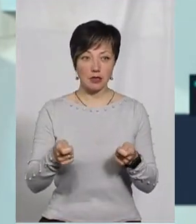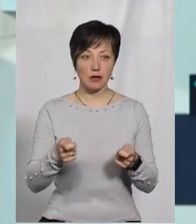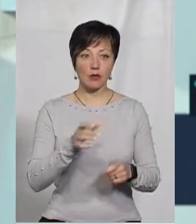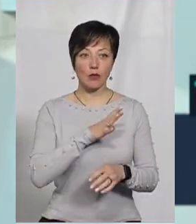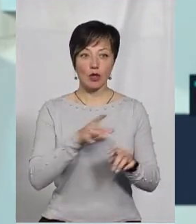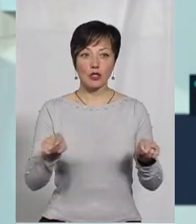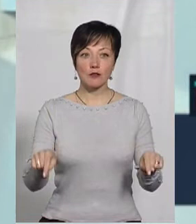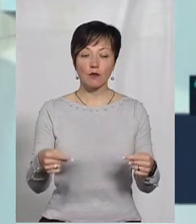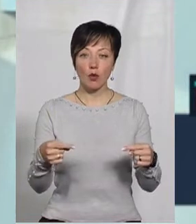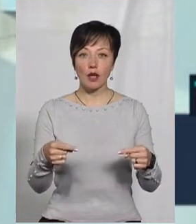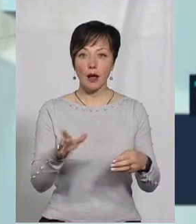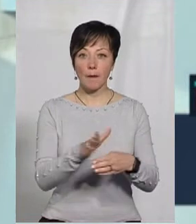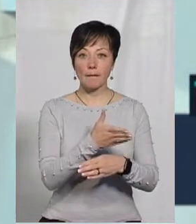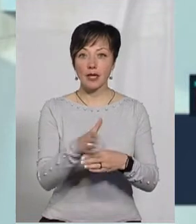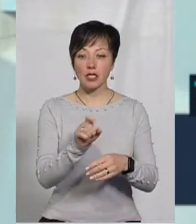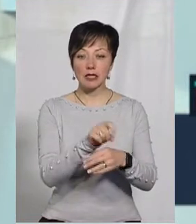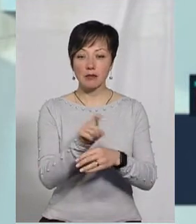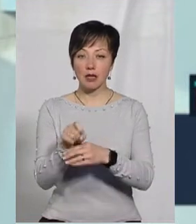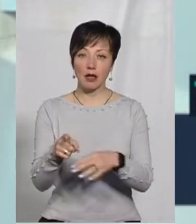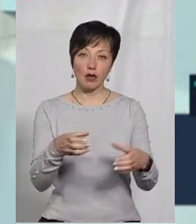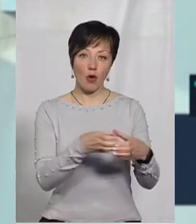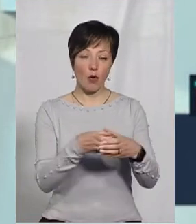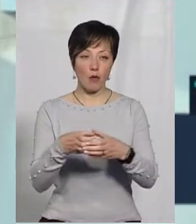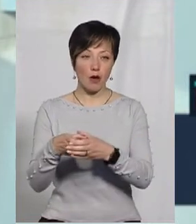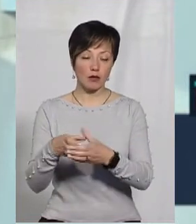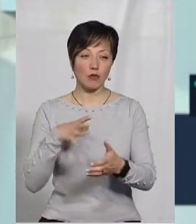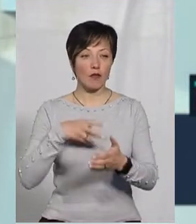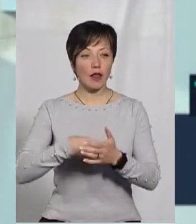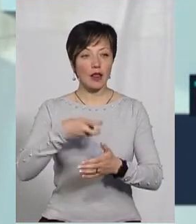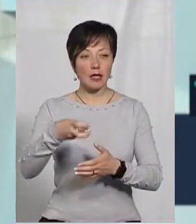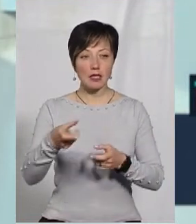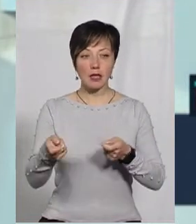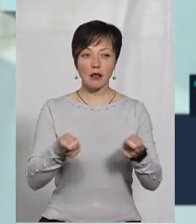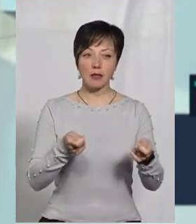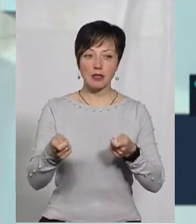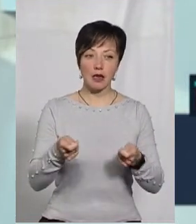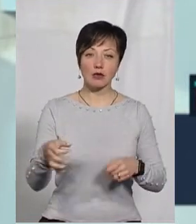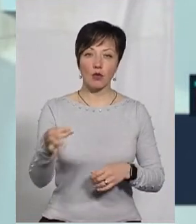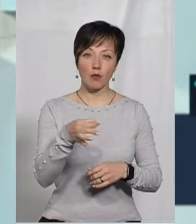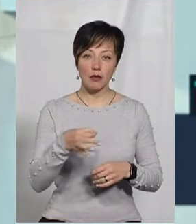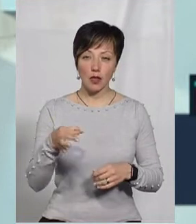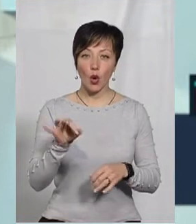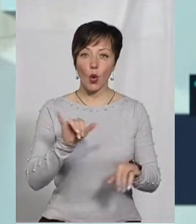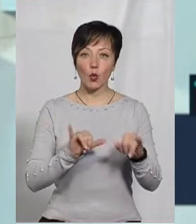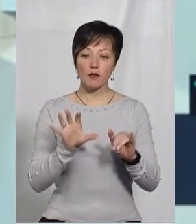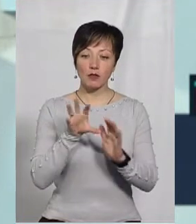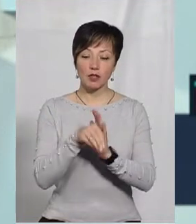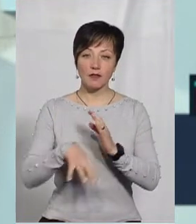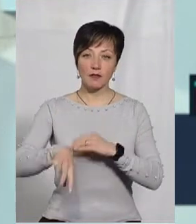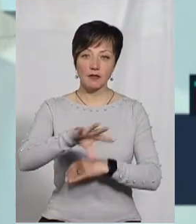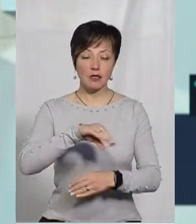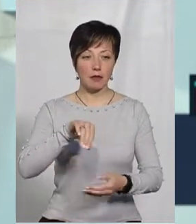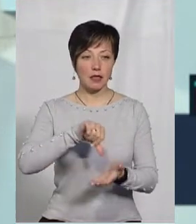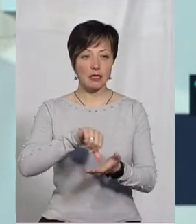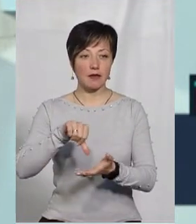Сатницької були створені такі міждисциплінарні команди. Тобто, в лист від обласної адміністрації на місця, куди війшли усі